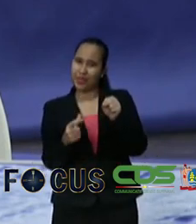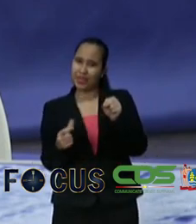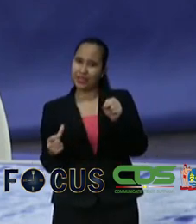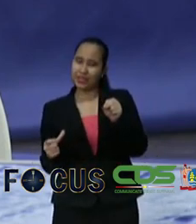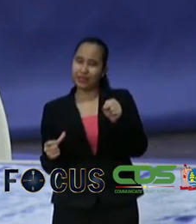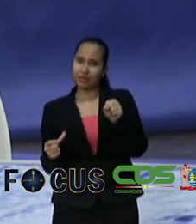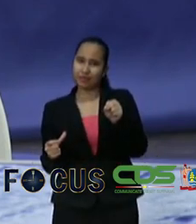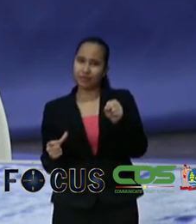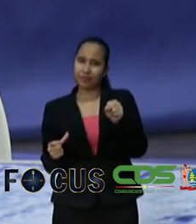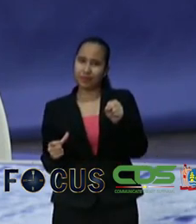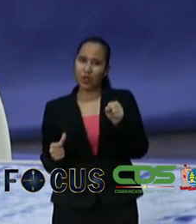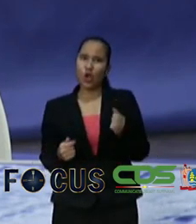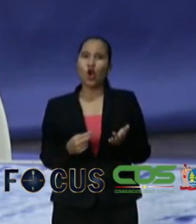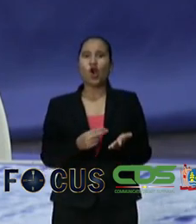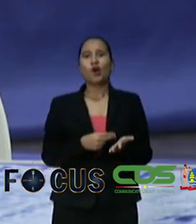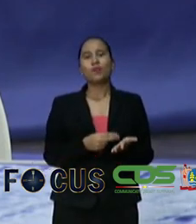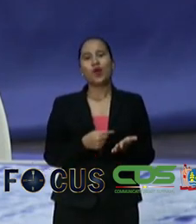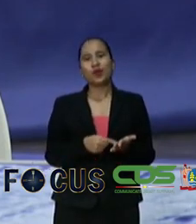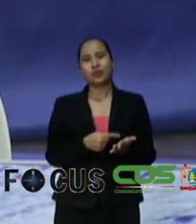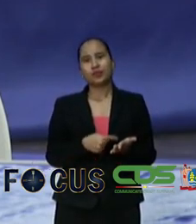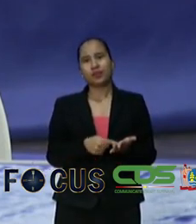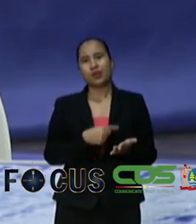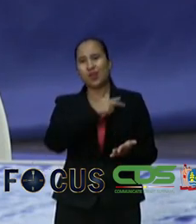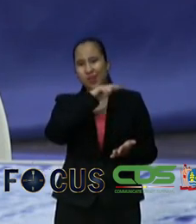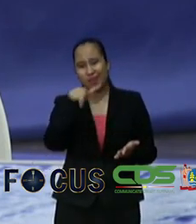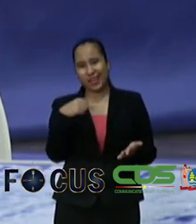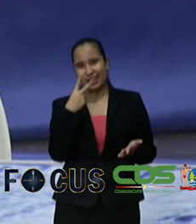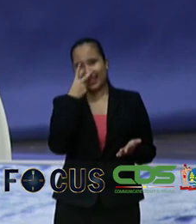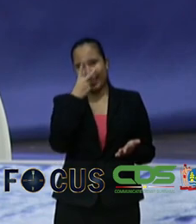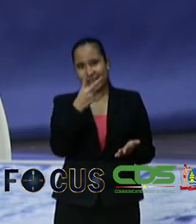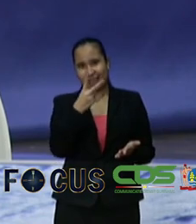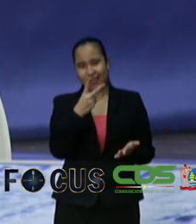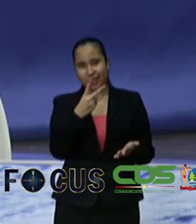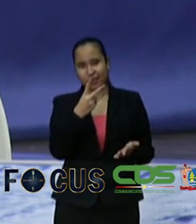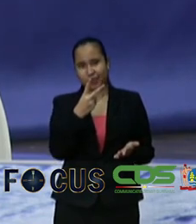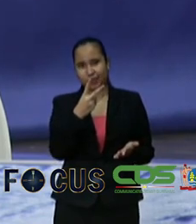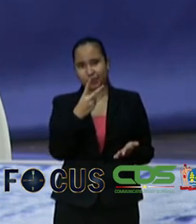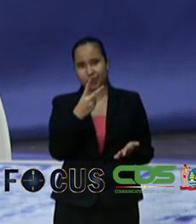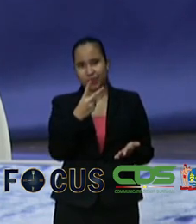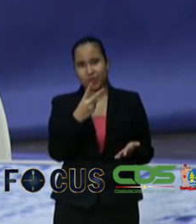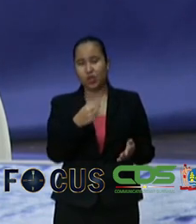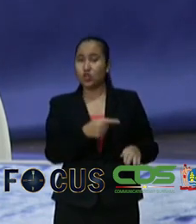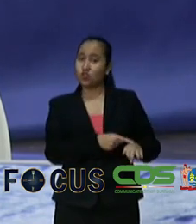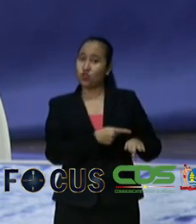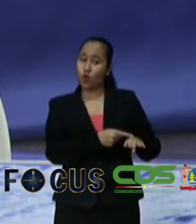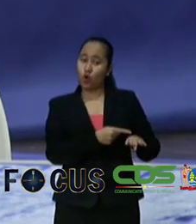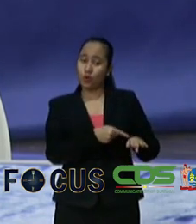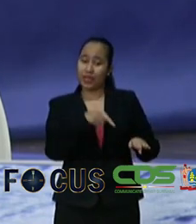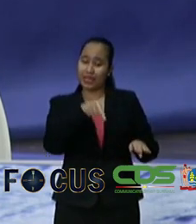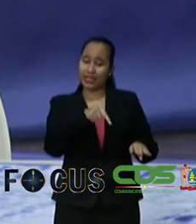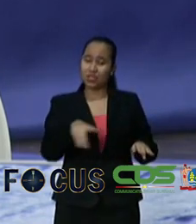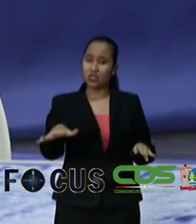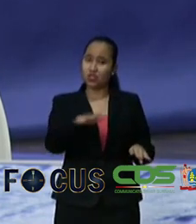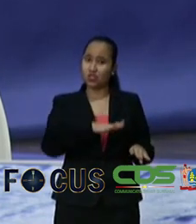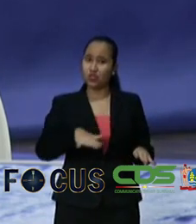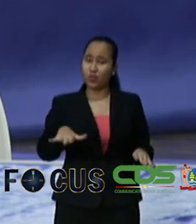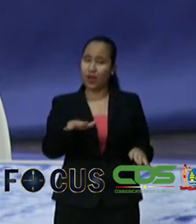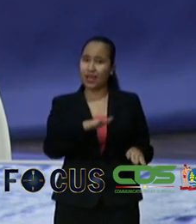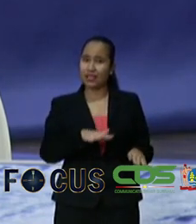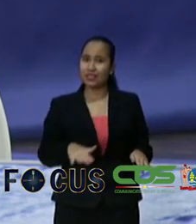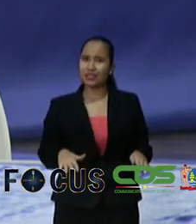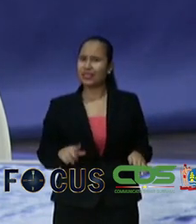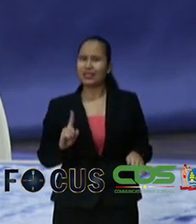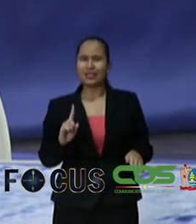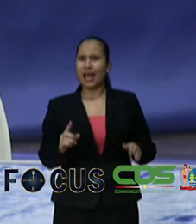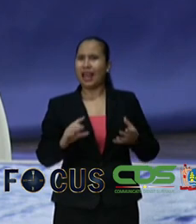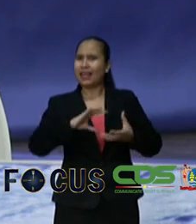immaterieel ingezet dus we hebben dan gekeken naar wat ze momenteel nodig hebben in zo'n situatie waarbij niet alleen crisis